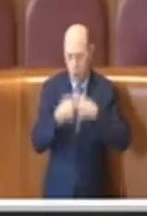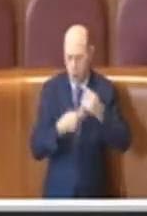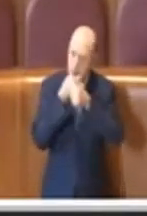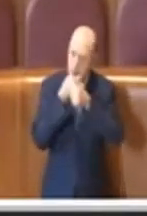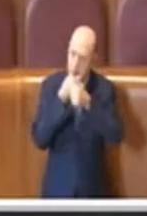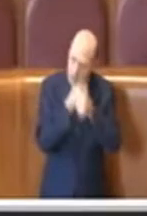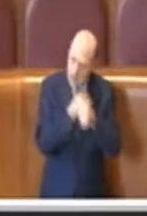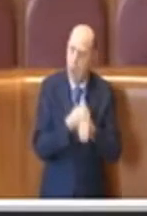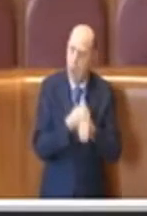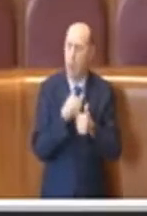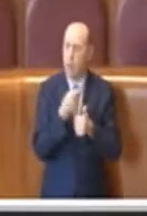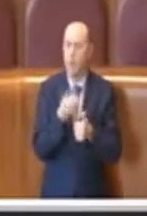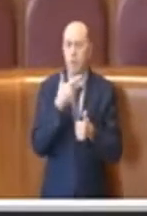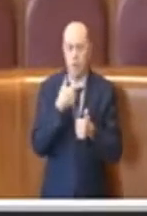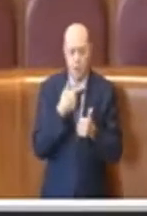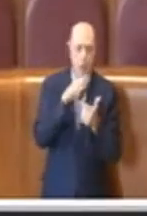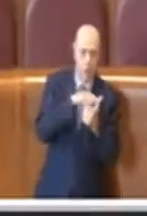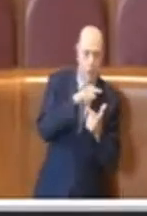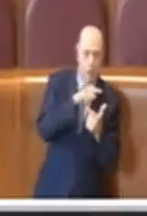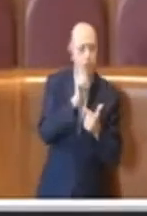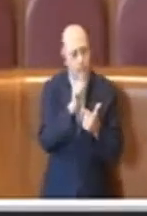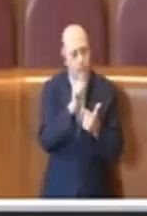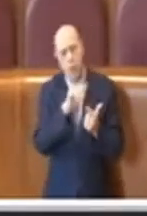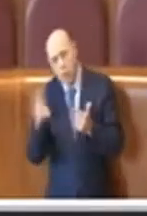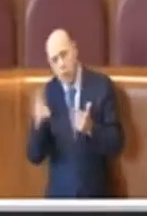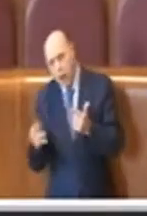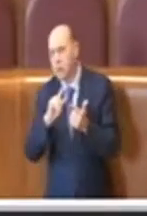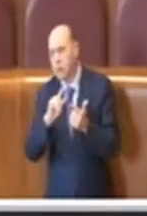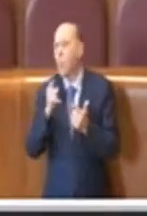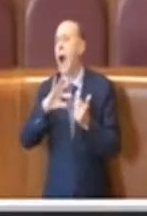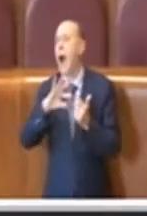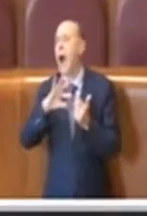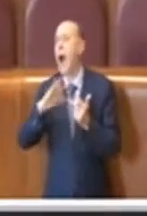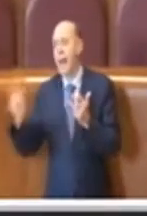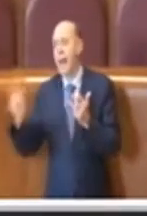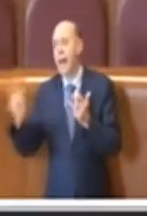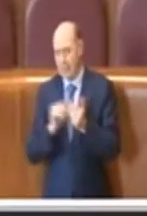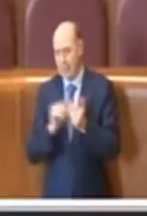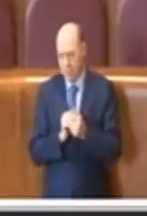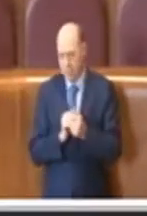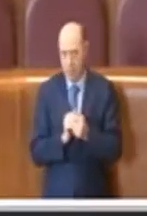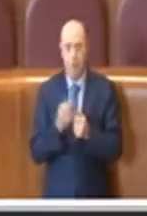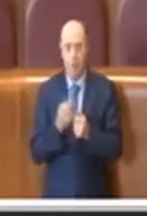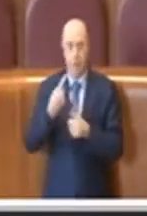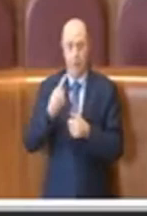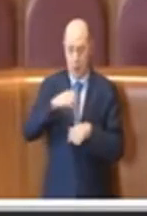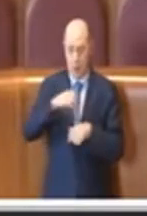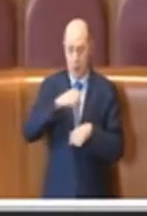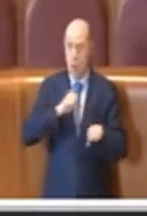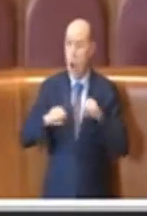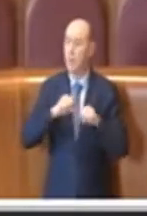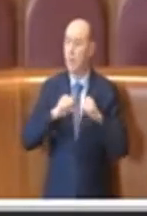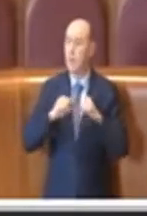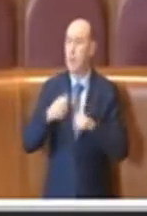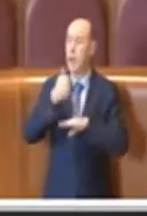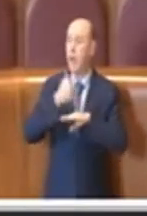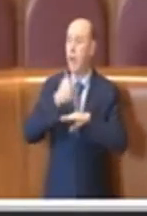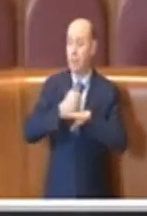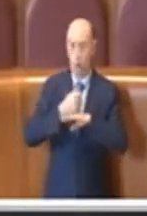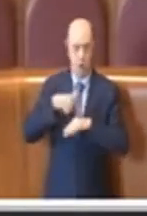le alternative possibili. Come amministrazione capitalina riteniamo appunto